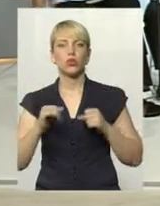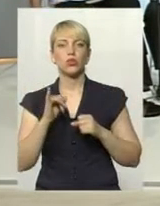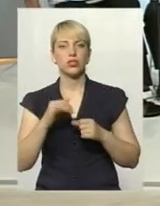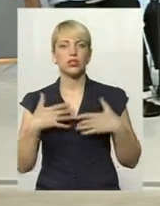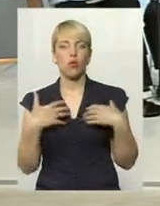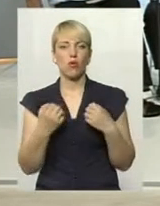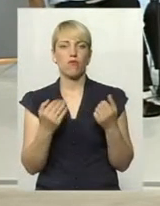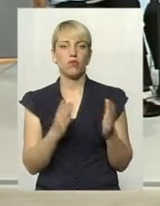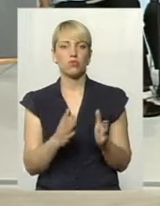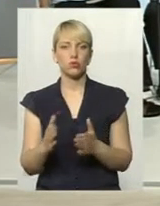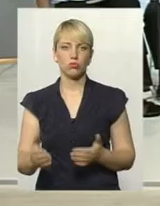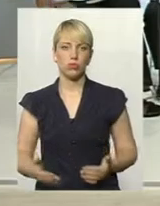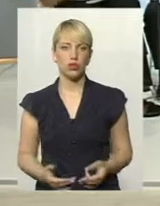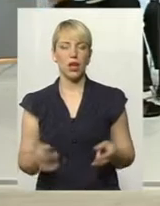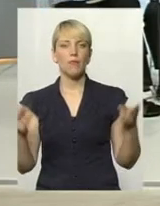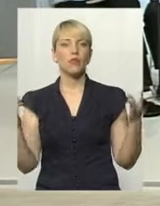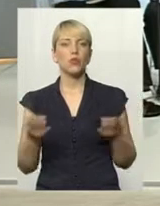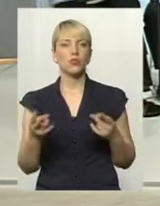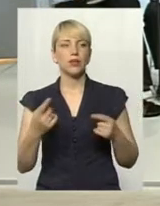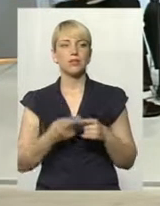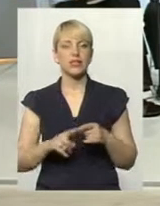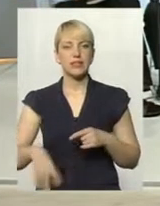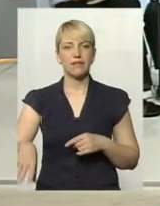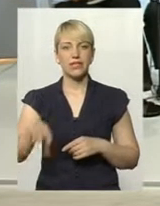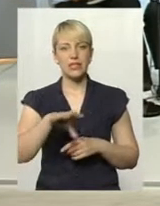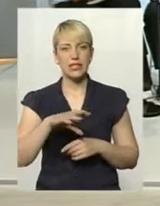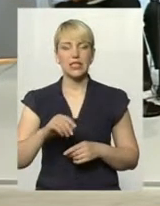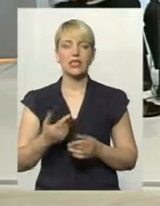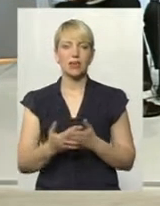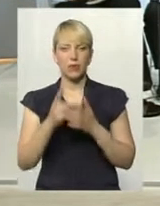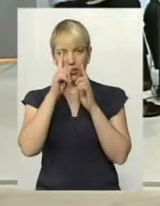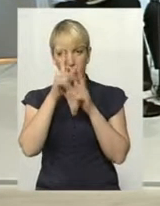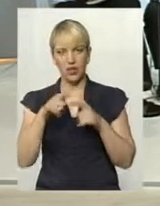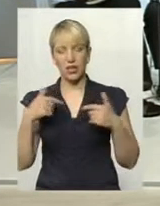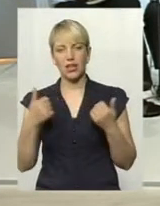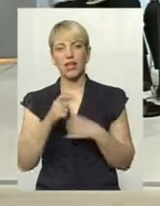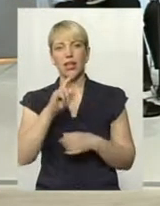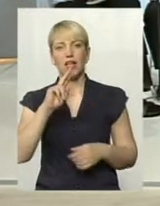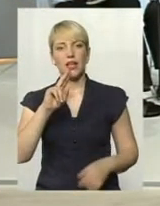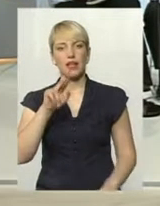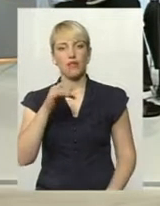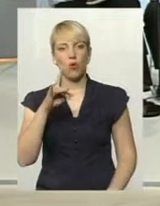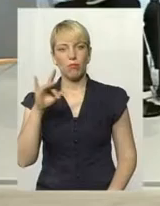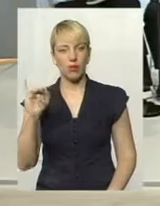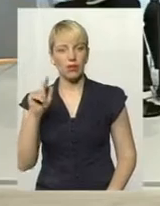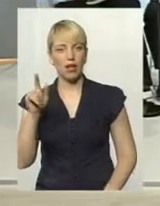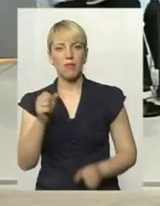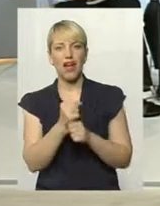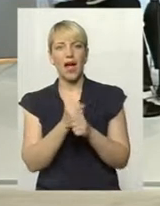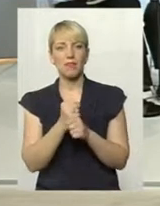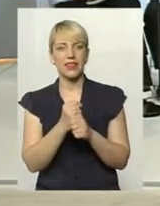життя потрібно це все, наприклад, в тих же країнах Європи, там аптек мало, там